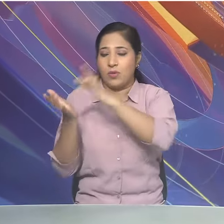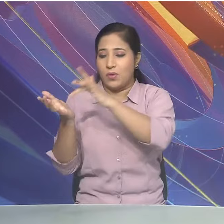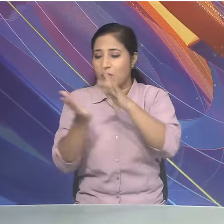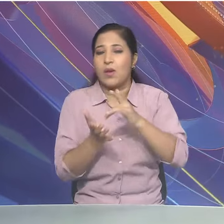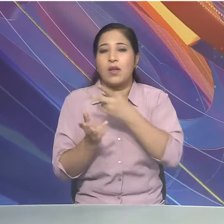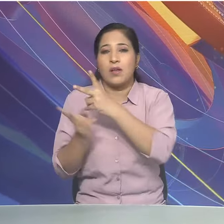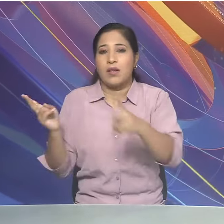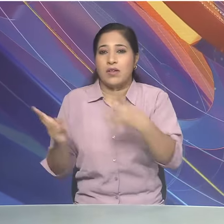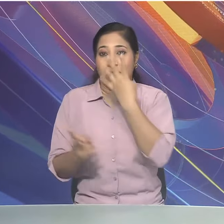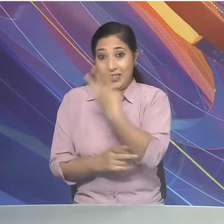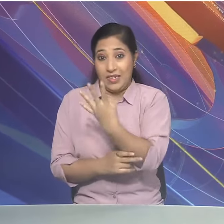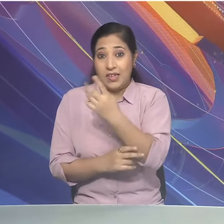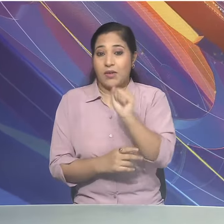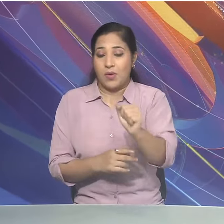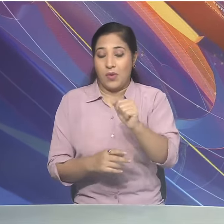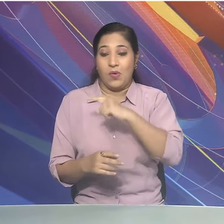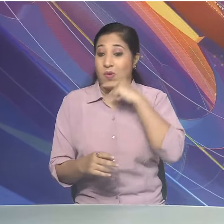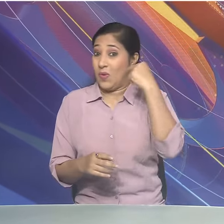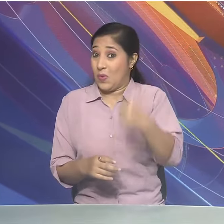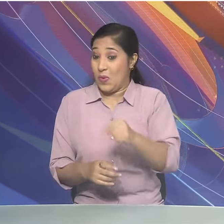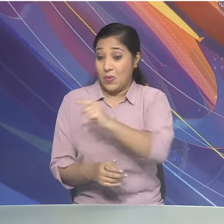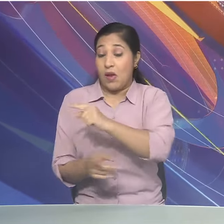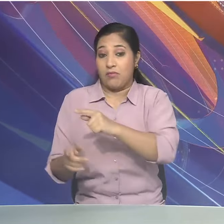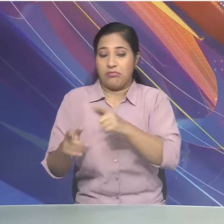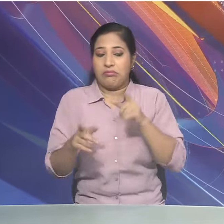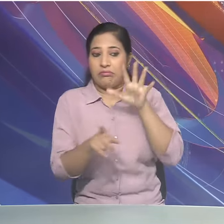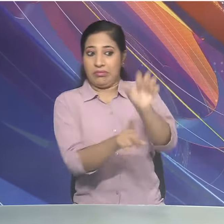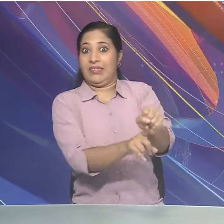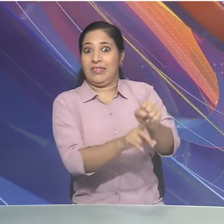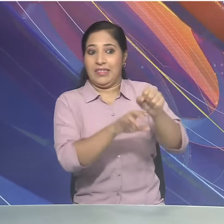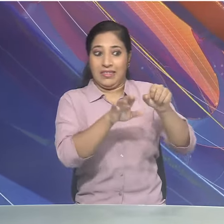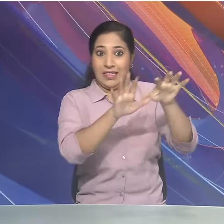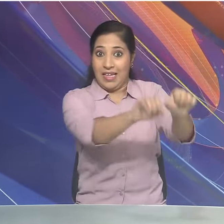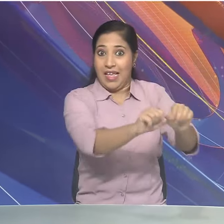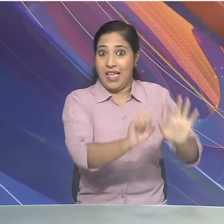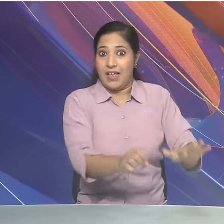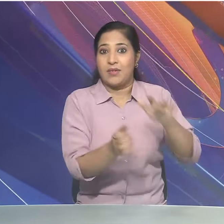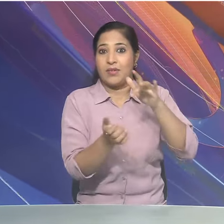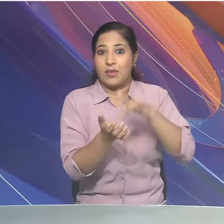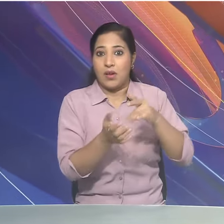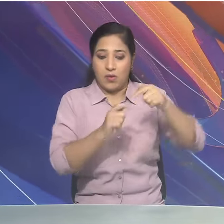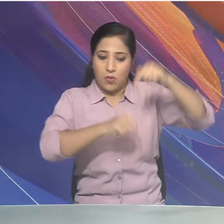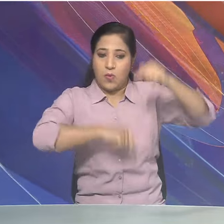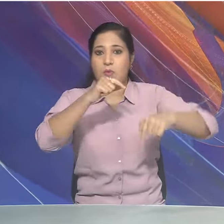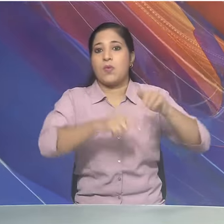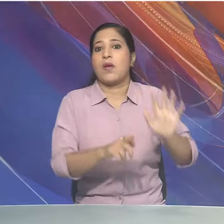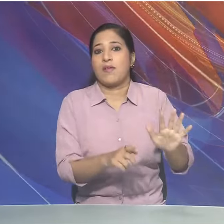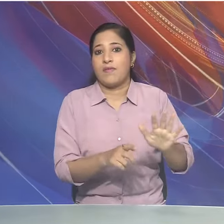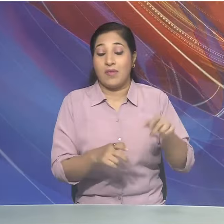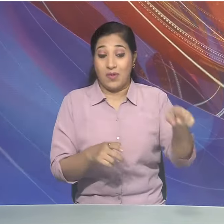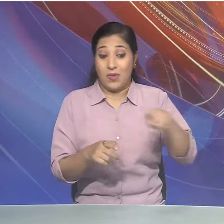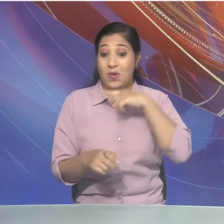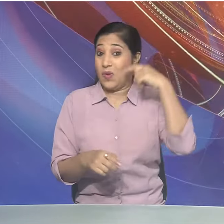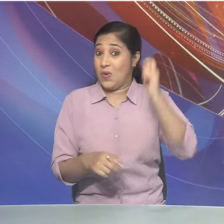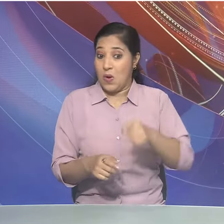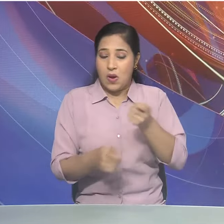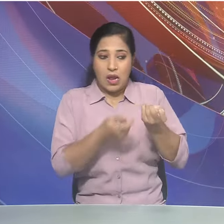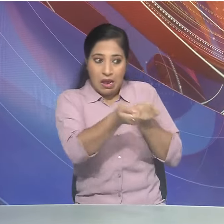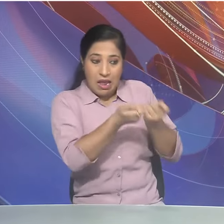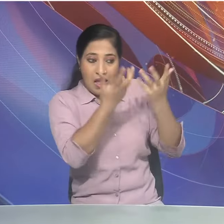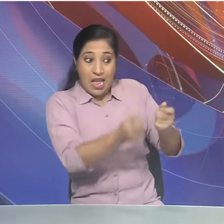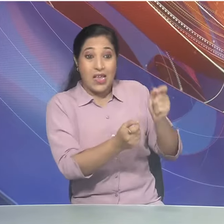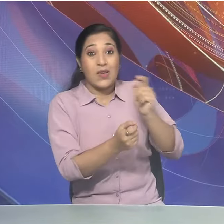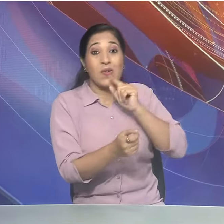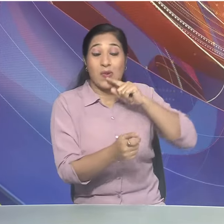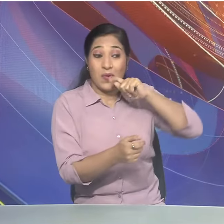खेर्सोन और आन्शिक रूप से रूस के कबजे में मौजूद जापुरिजियाक शेत्र में बोट डाले जाएंगे रूस नियंत्रित यूकरेन के